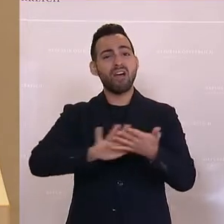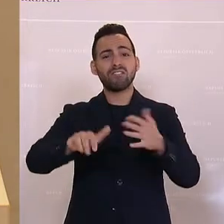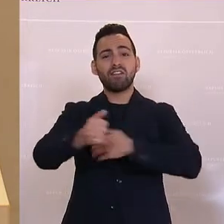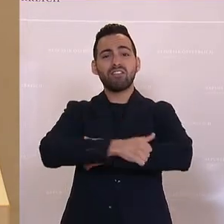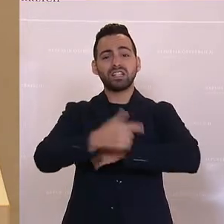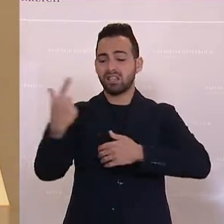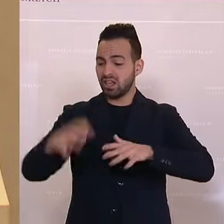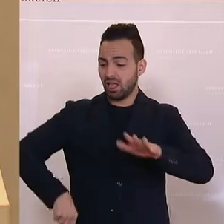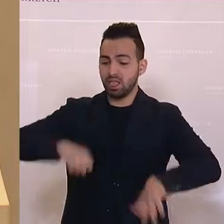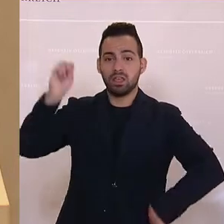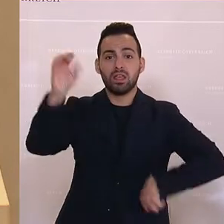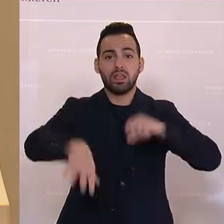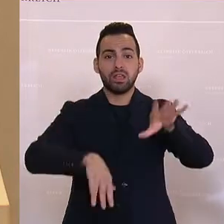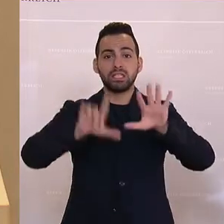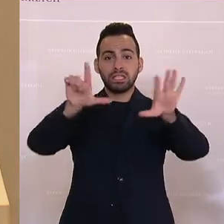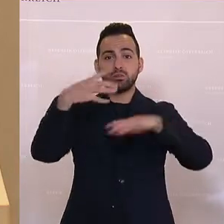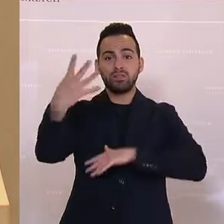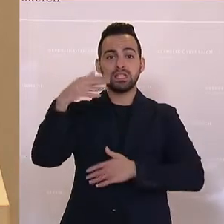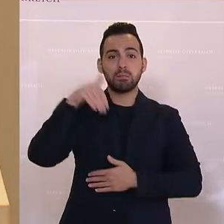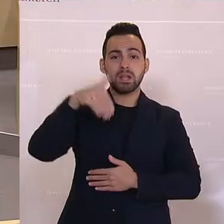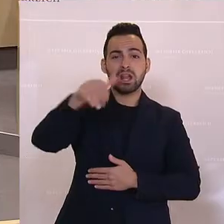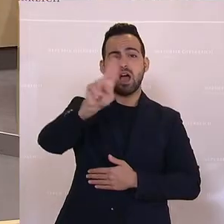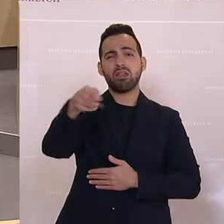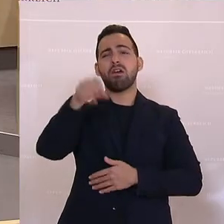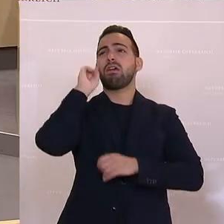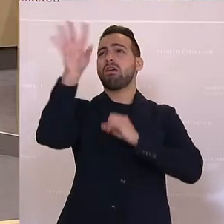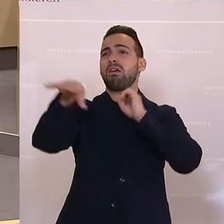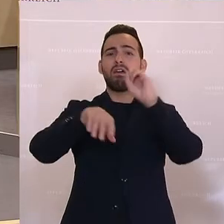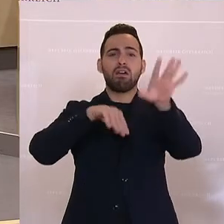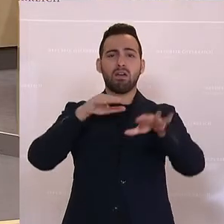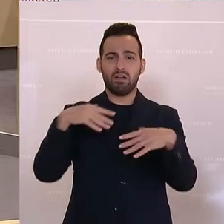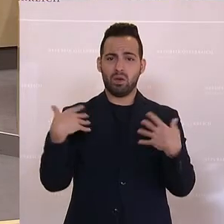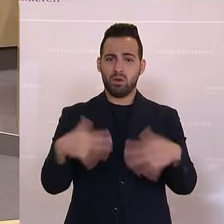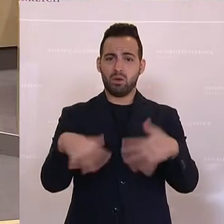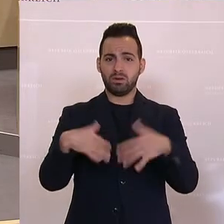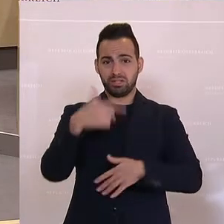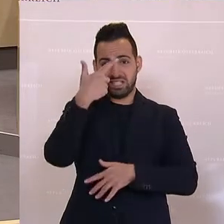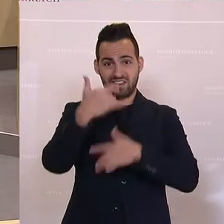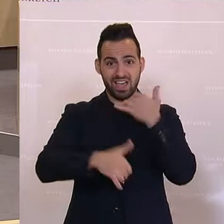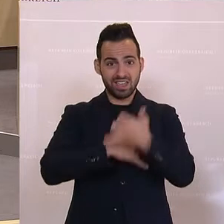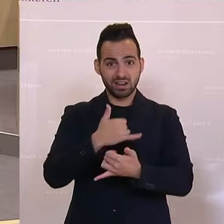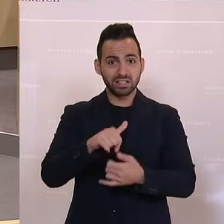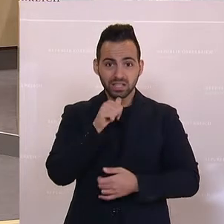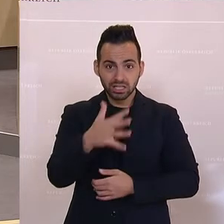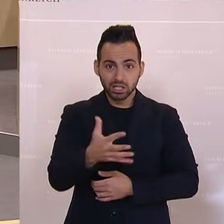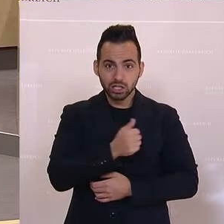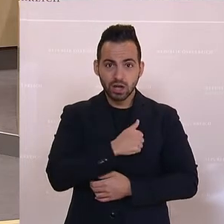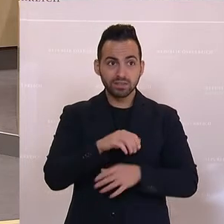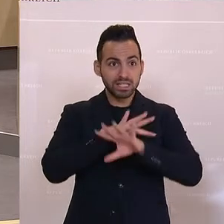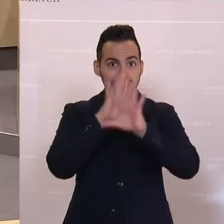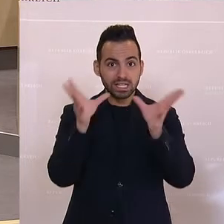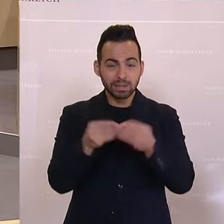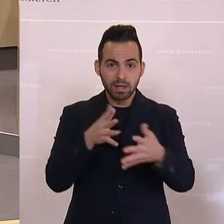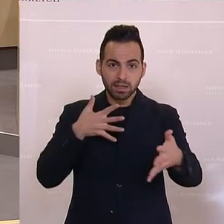Fenster rausgeworfen. 47 Milliarden Euro. 47 Milliarden Euro. Und in zwei Jahren ist es nicht gelungen, das Ganze